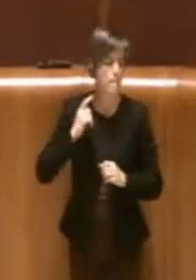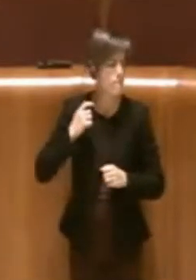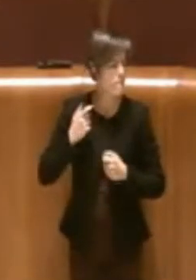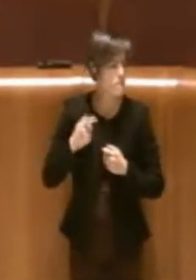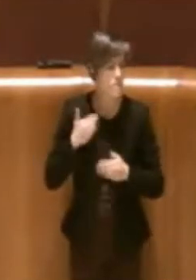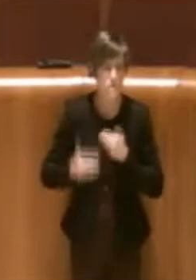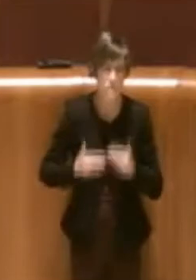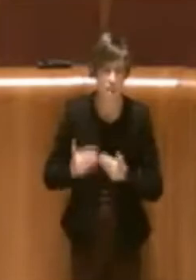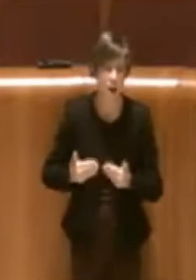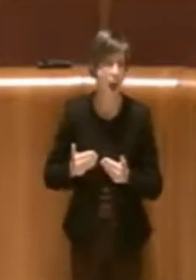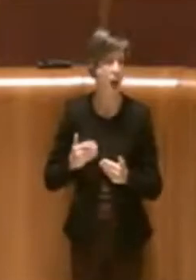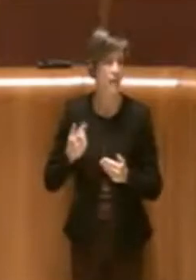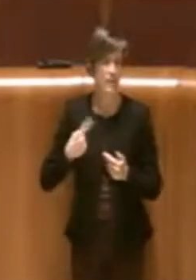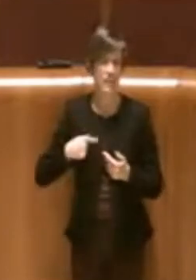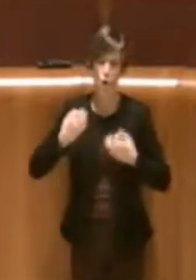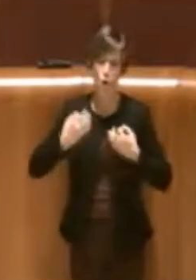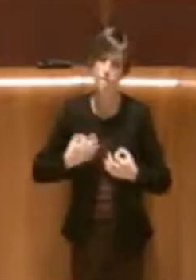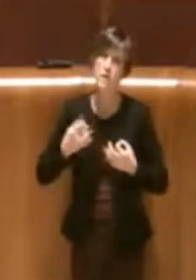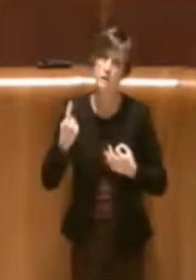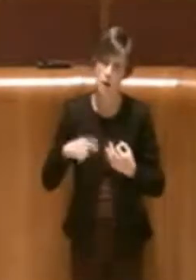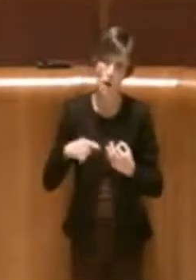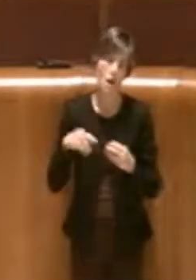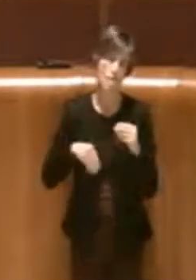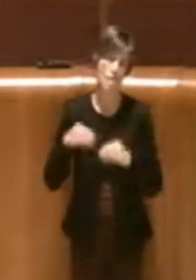voteremo a favore della delibera.